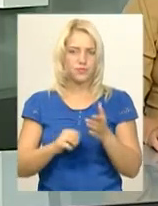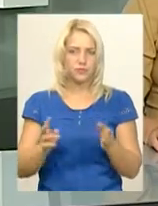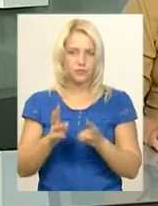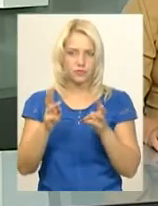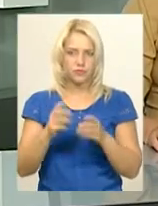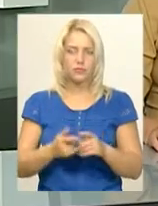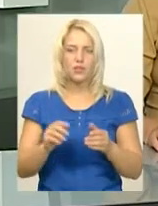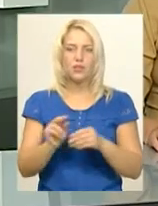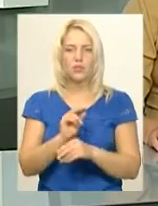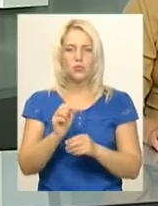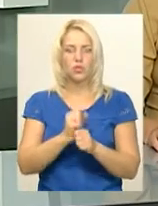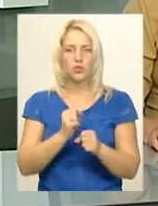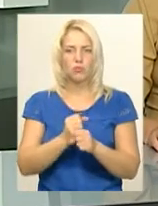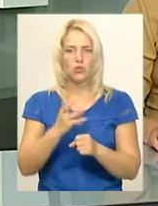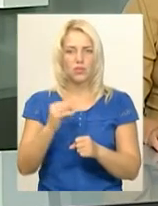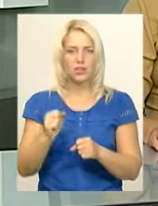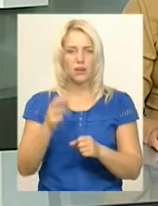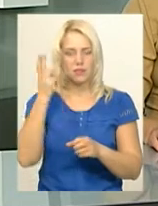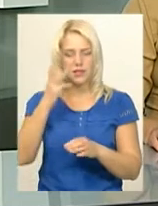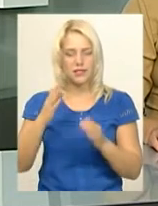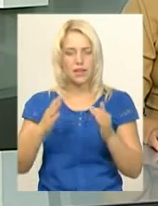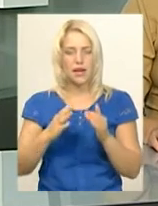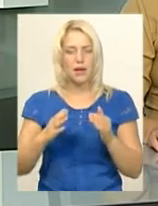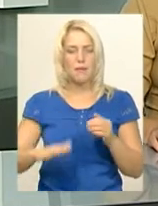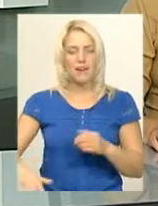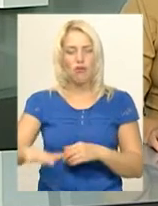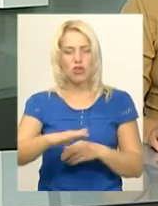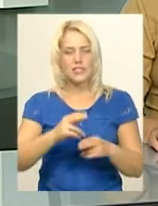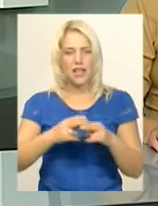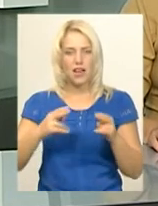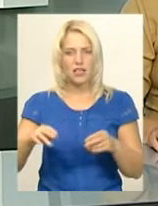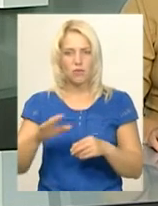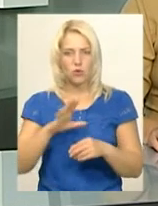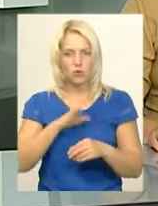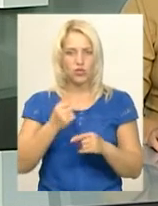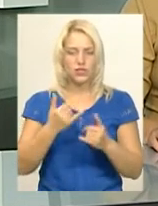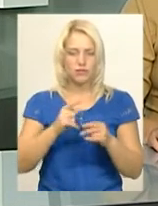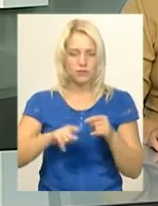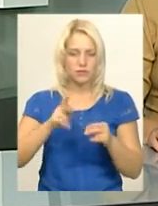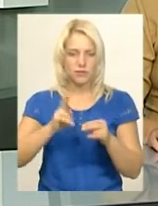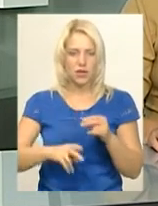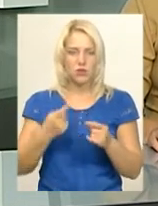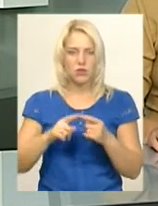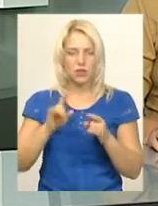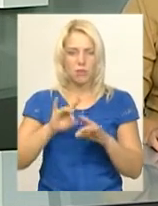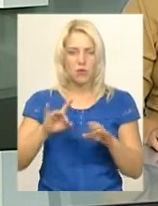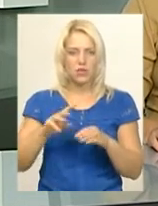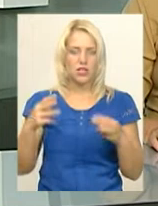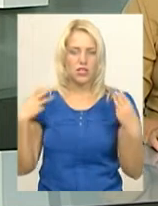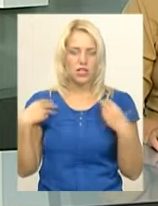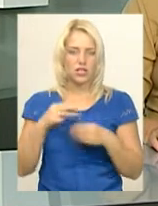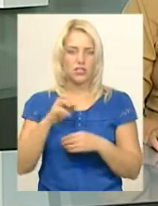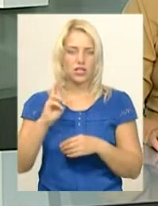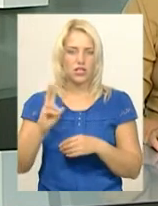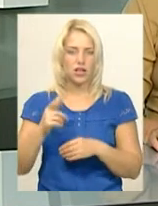Ремонтні роботи на Хмельницькій привокзальній площі на завершальному етапі. Про це повідомив начальник управління житлово-комунального господарства Хмельницької